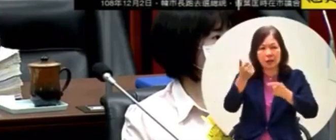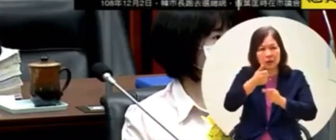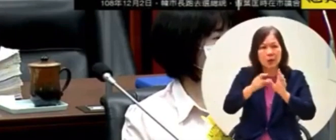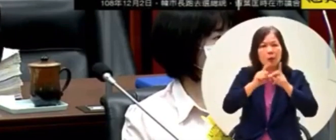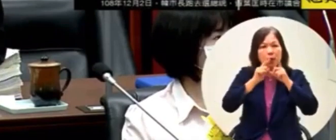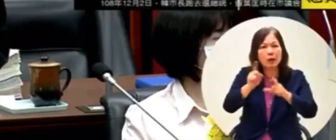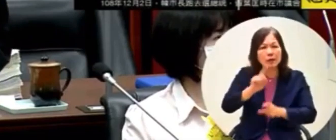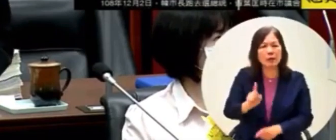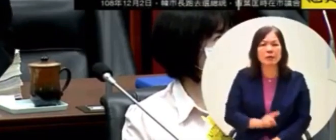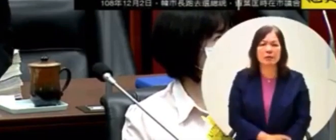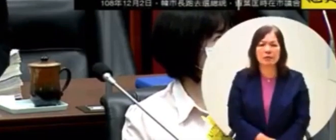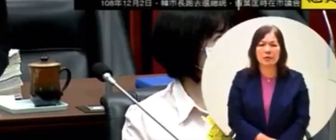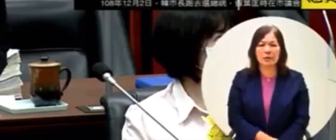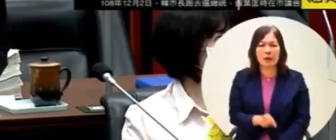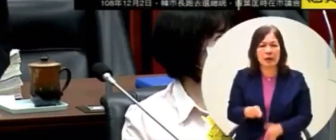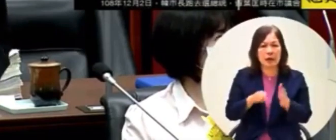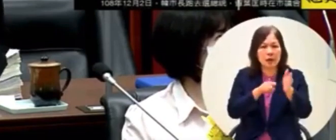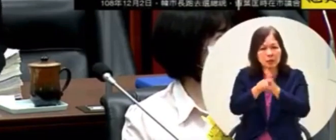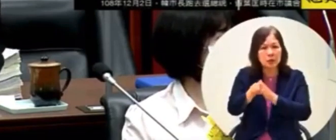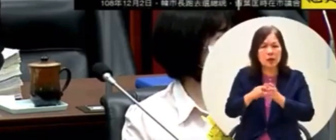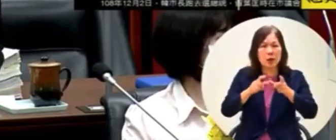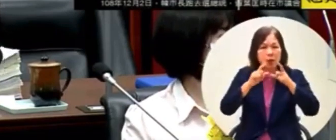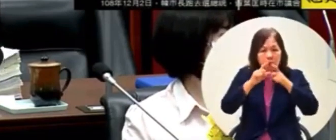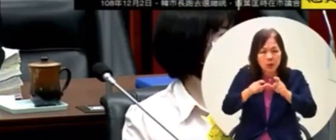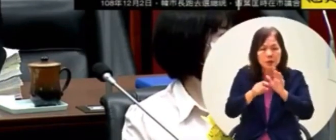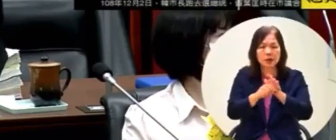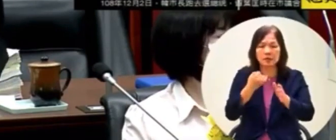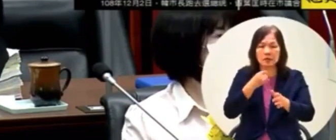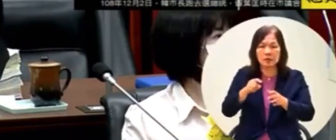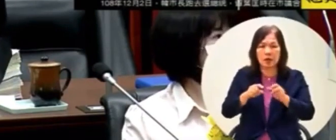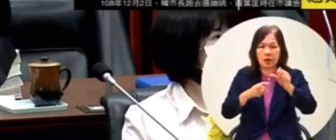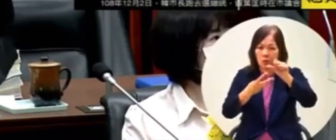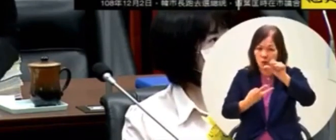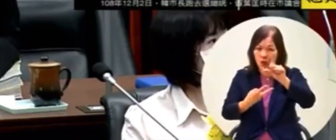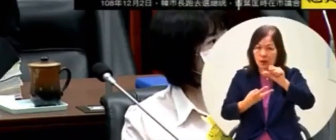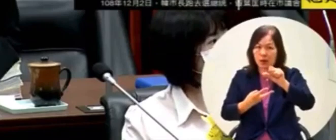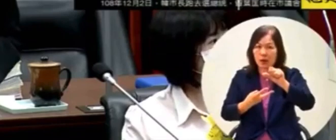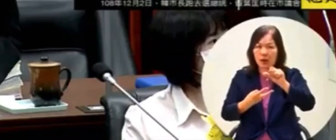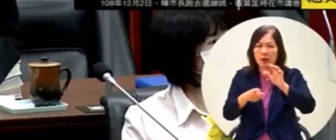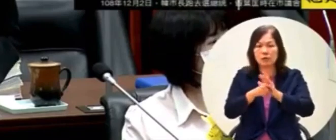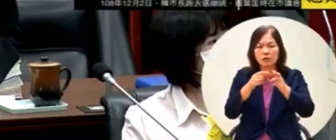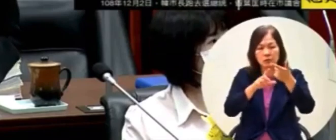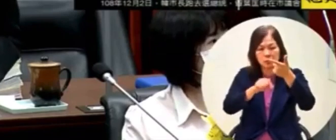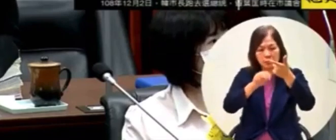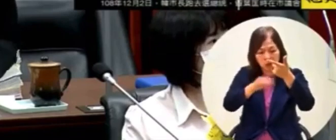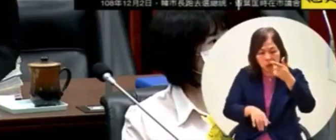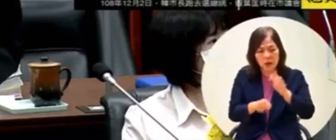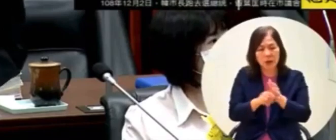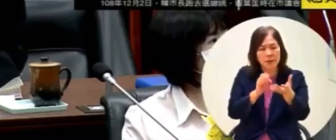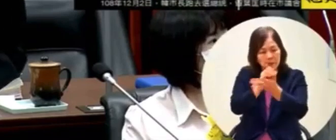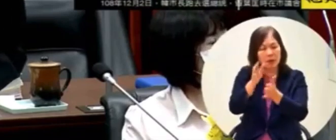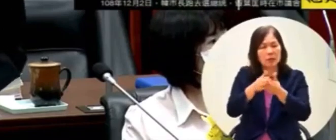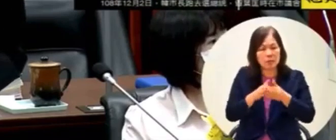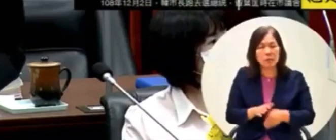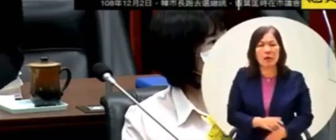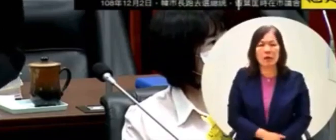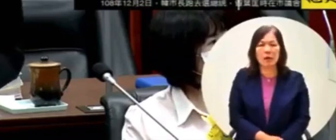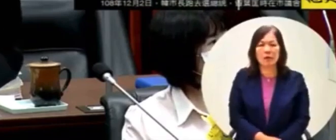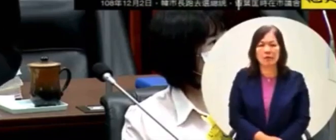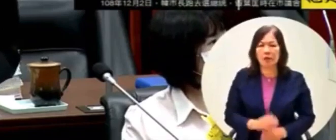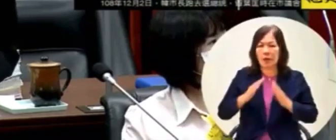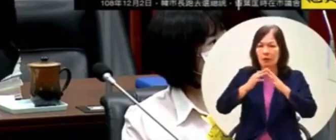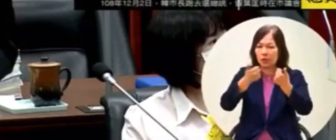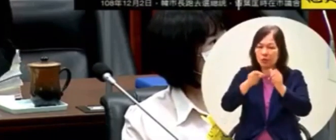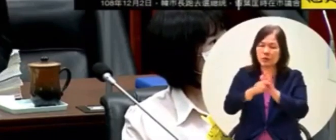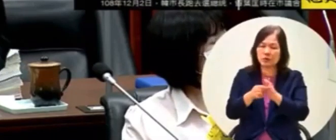那一個專案報告是回應你在5月2號的時候你說下半年要給報告所以議會就很老